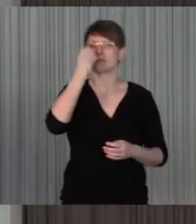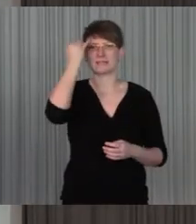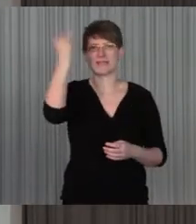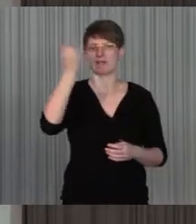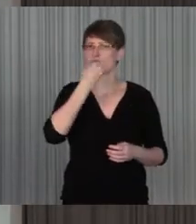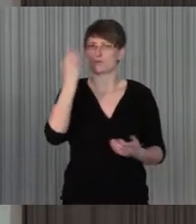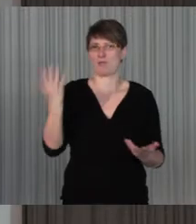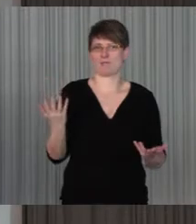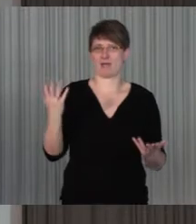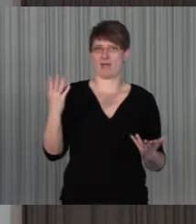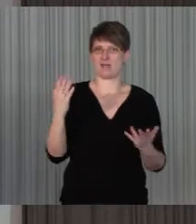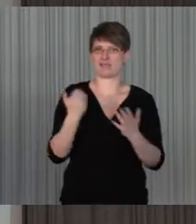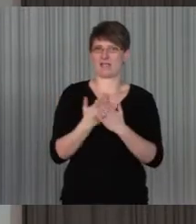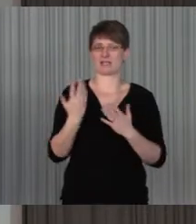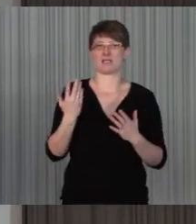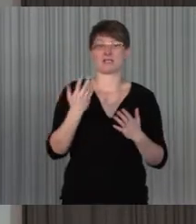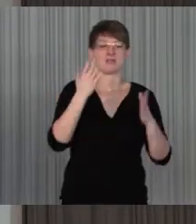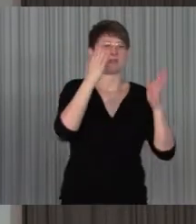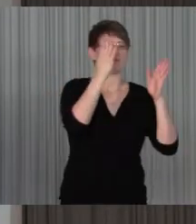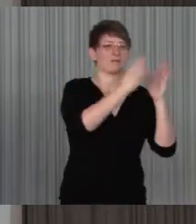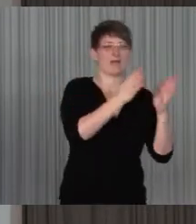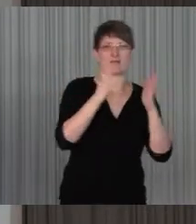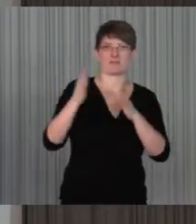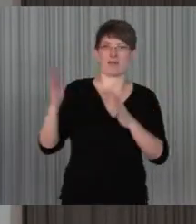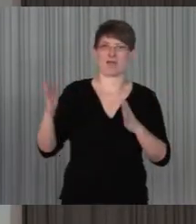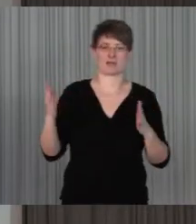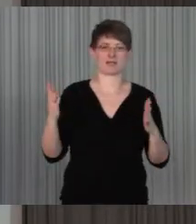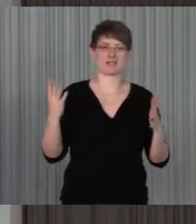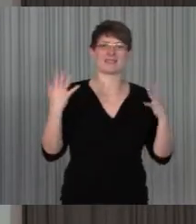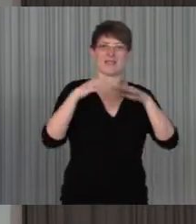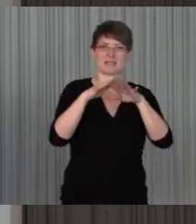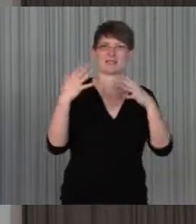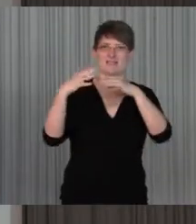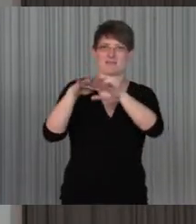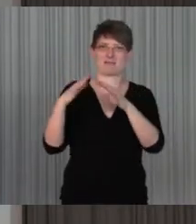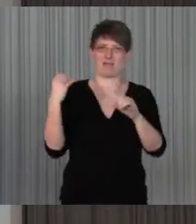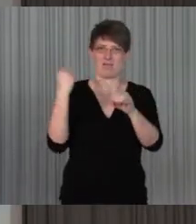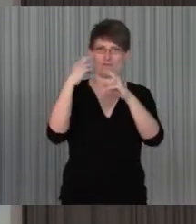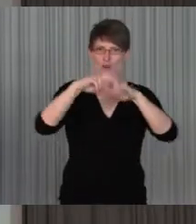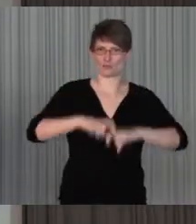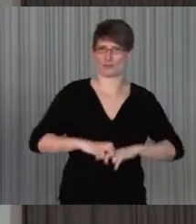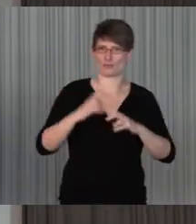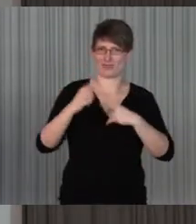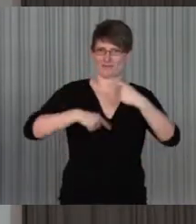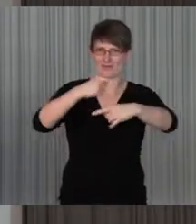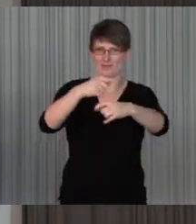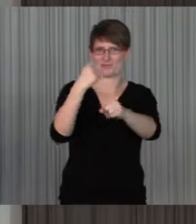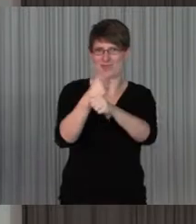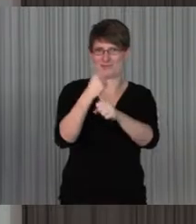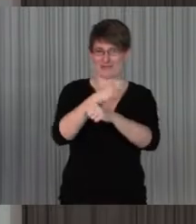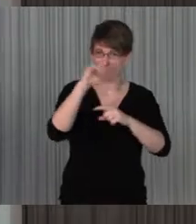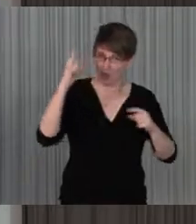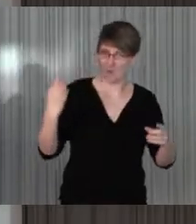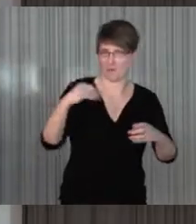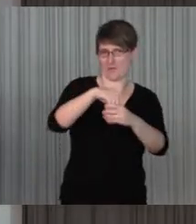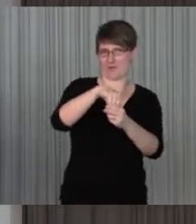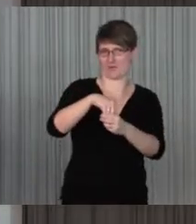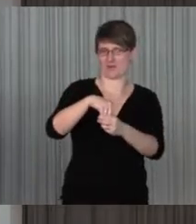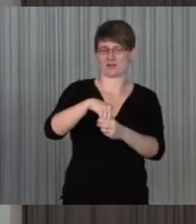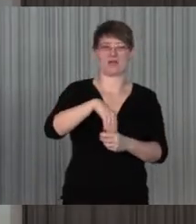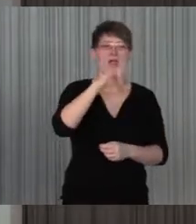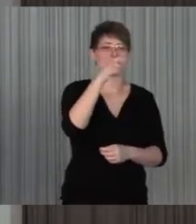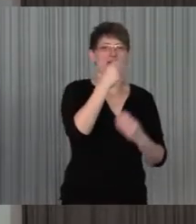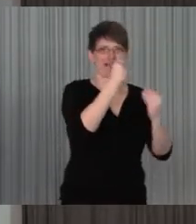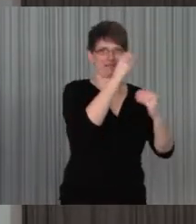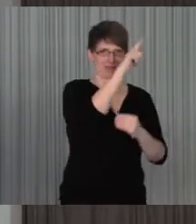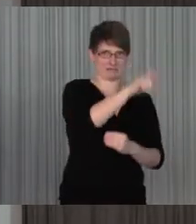tatsächlich auch interdisziplinäre Forschungs und Entwicklungsarbeiter machen. Also die Experten auf der einen Seite, die Menschen mit